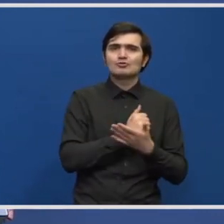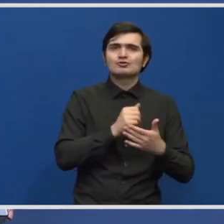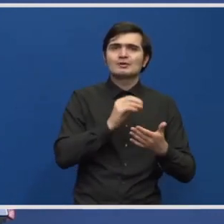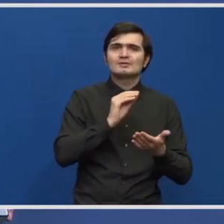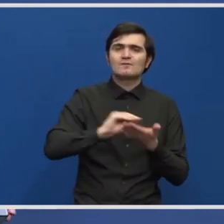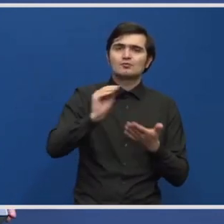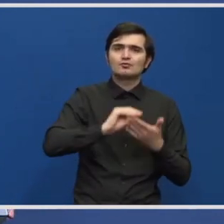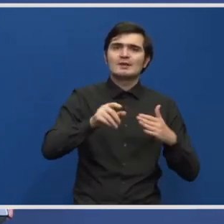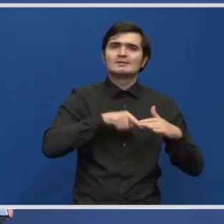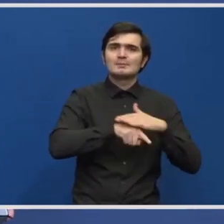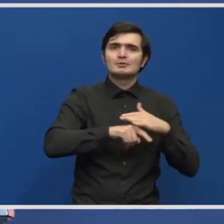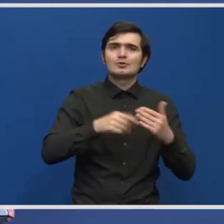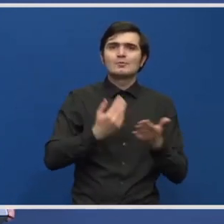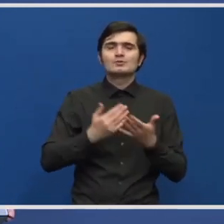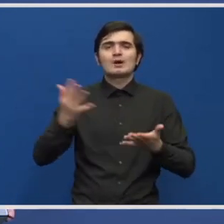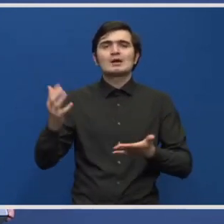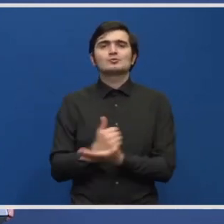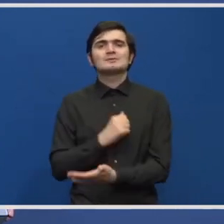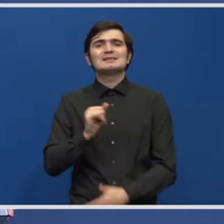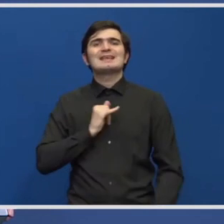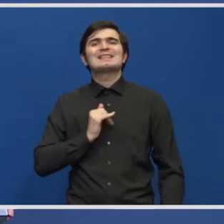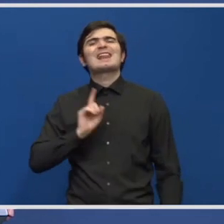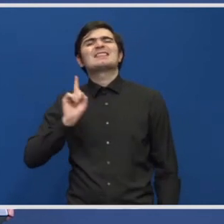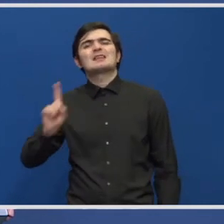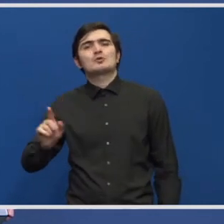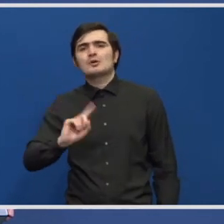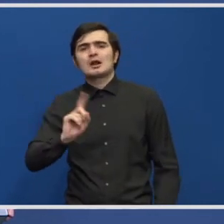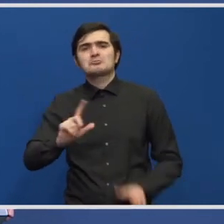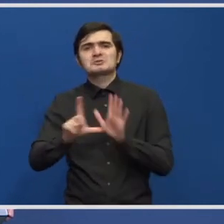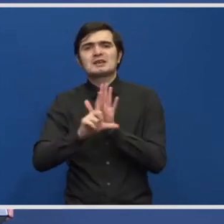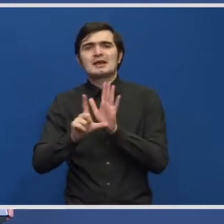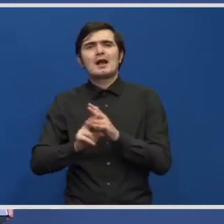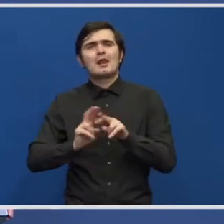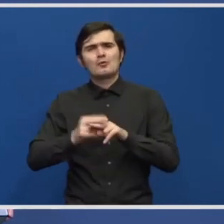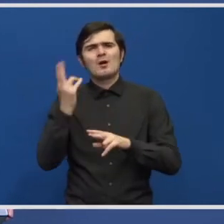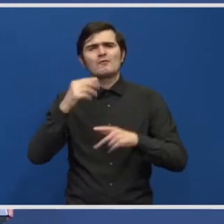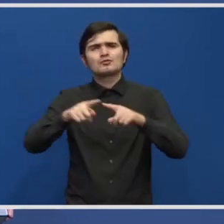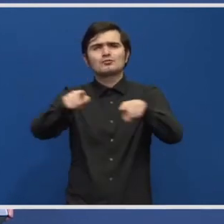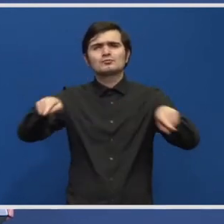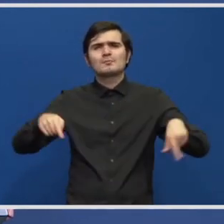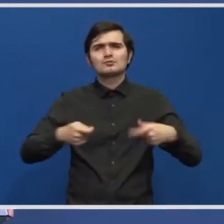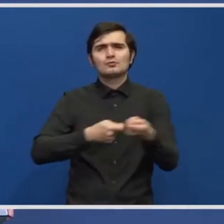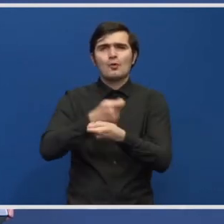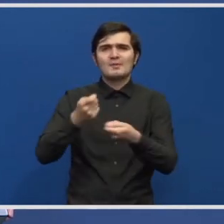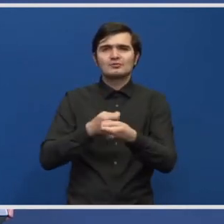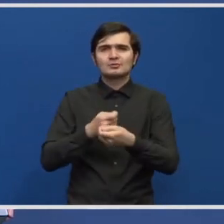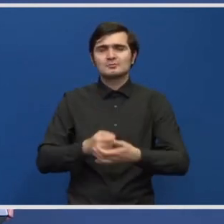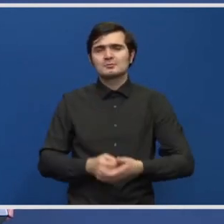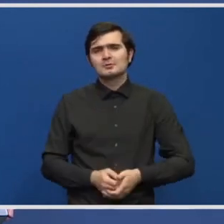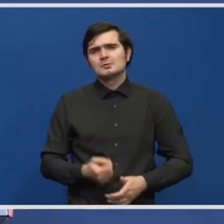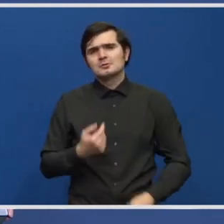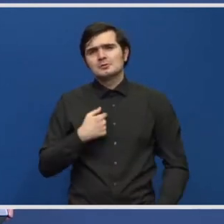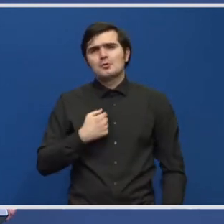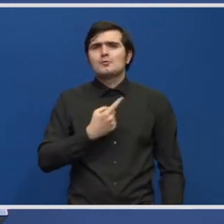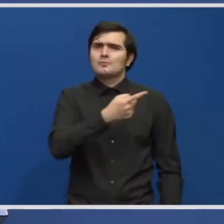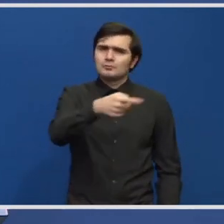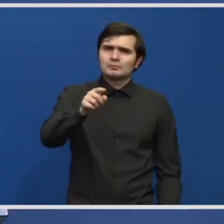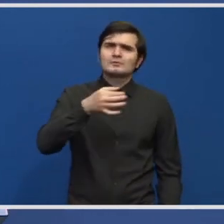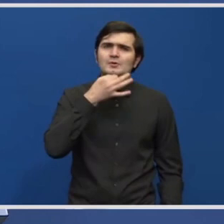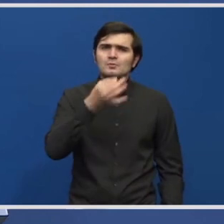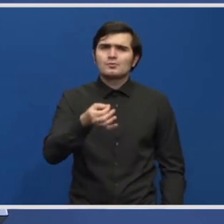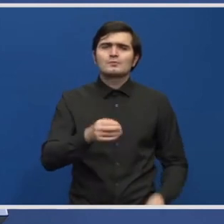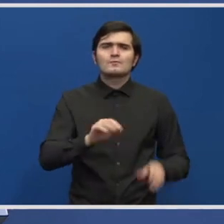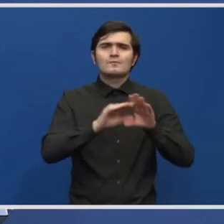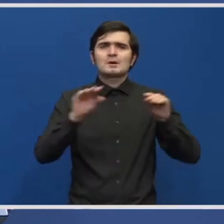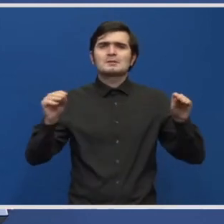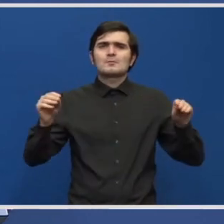obține interesele care sunt ilegitime cum este cel cu spațiile comerciale care erau ilegale. Pot să vă spun că foarte